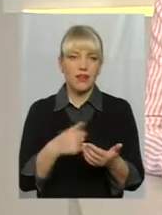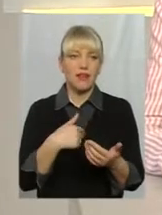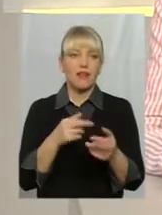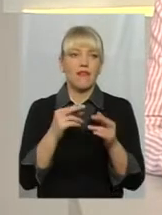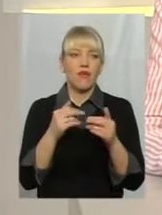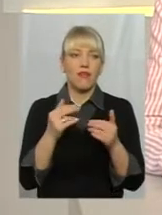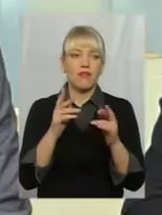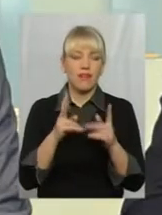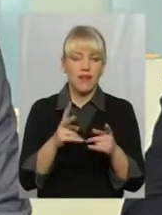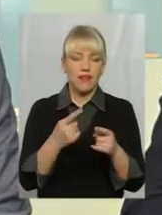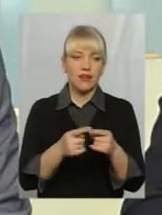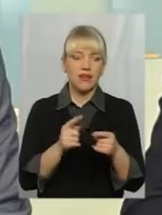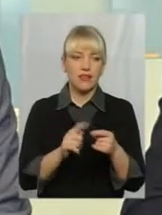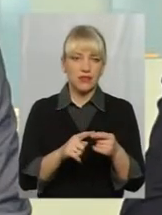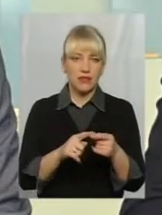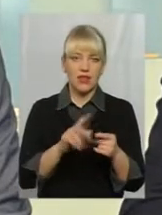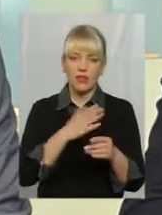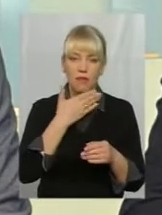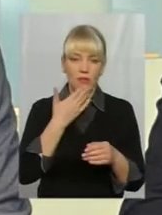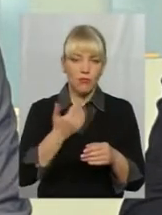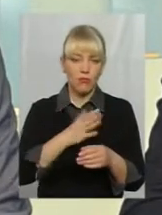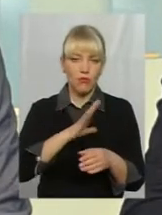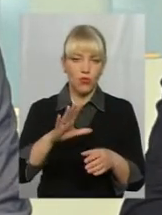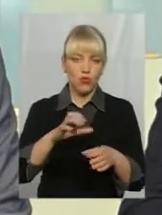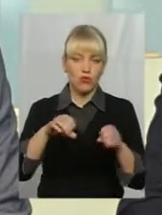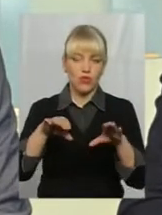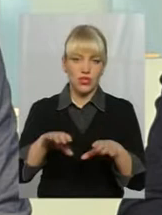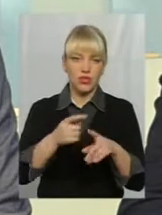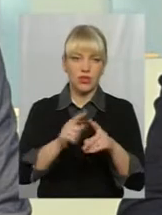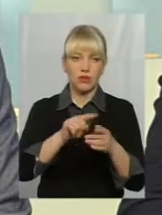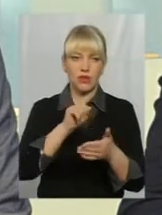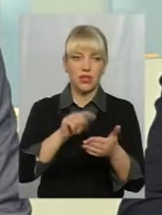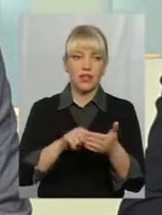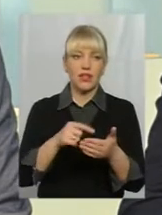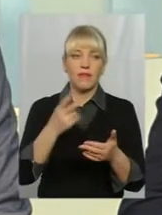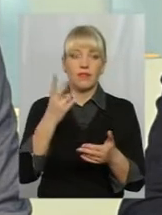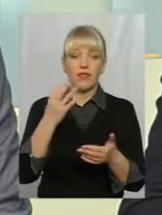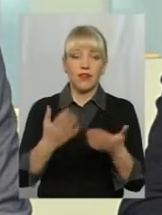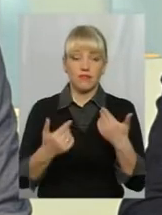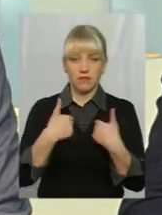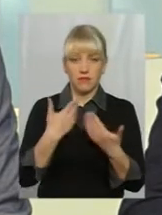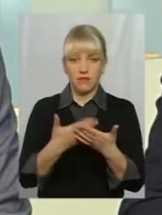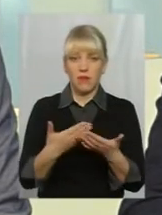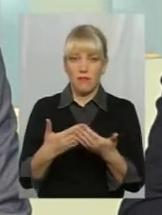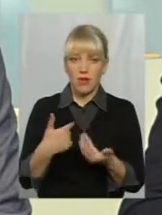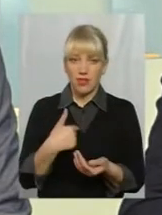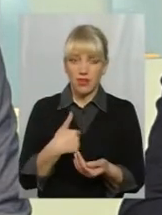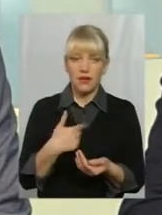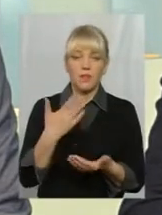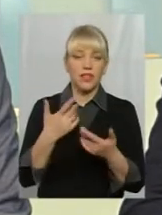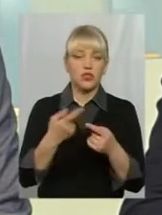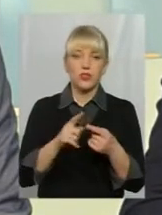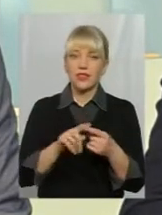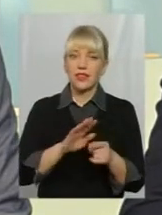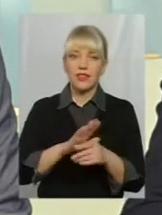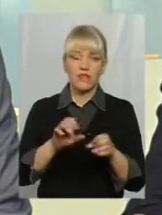залишилось дуже обмаль, як не вирішено це питання. Ну, як на мене, якщо воно не вирішується за допомогою